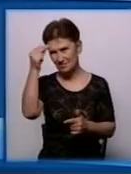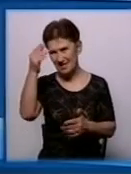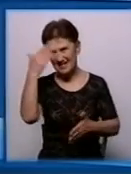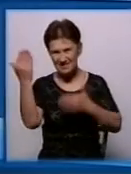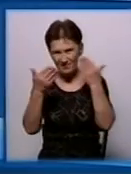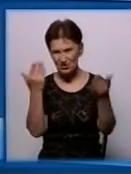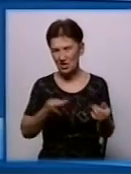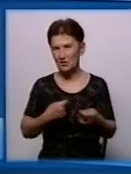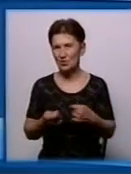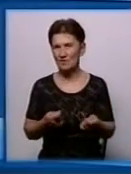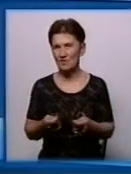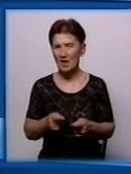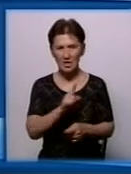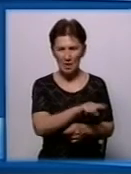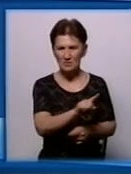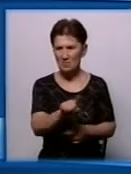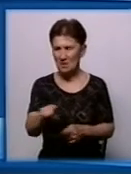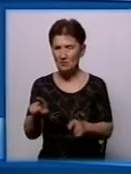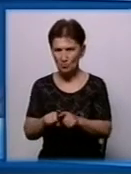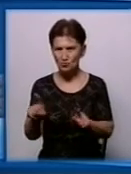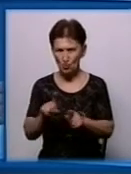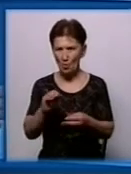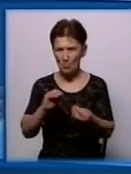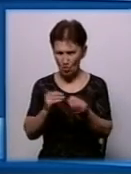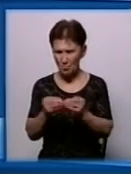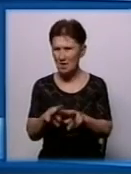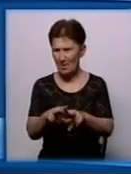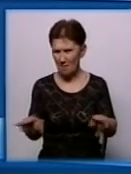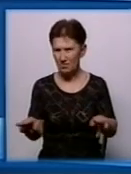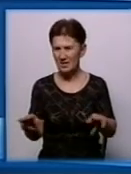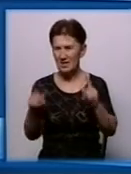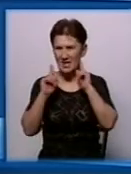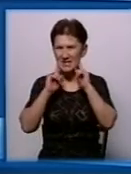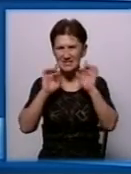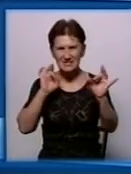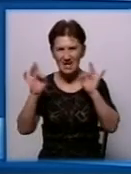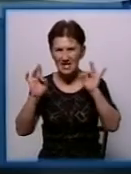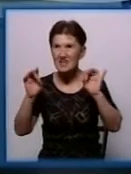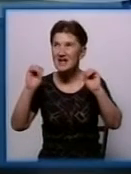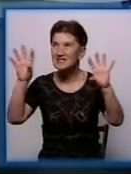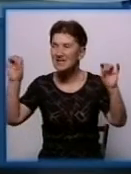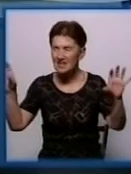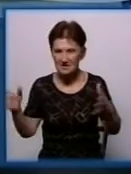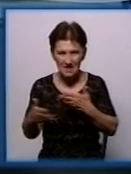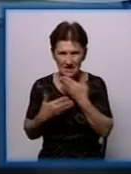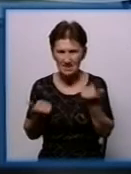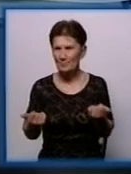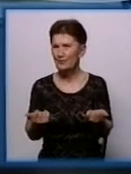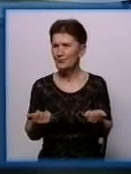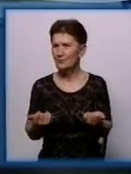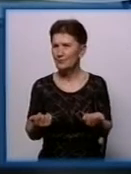самі? Пожежна сигналізація, вогнегасники, персонал, ймовірно, не прийшовши інструктаж? Скажемо,